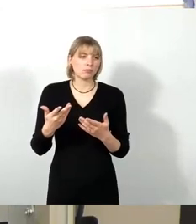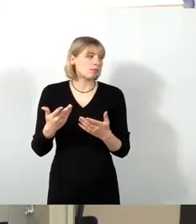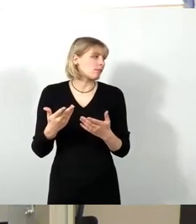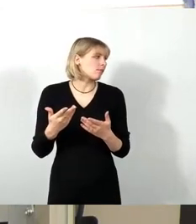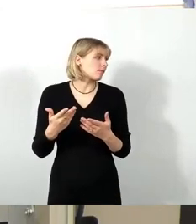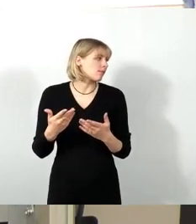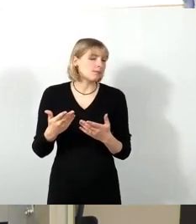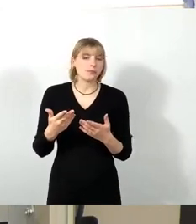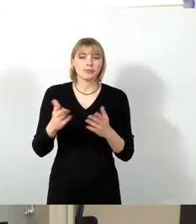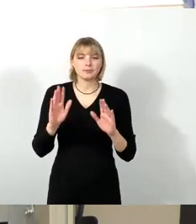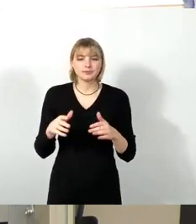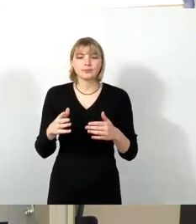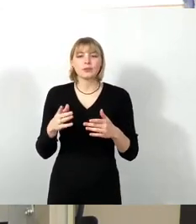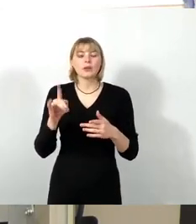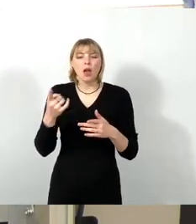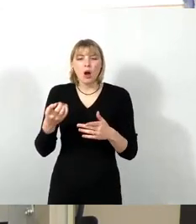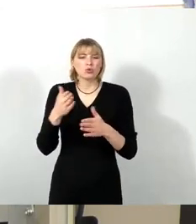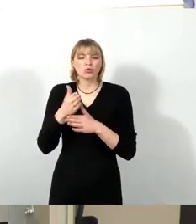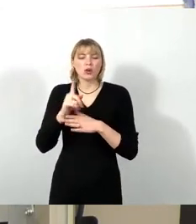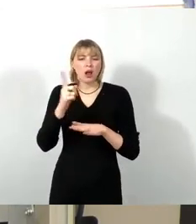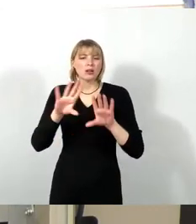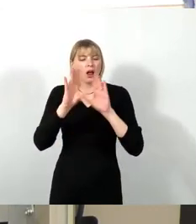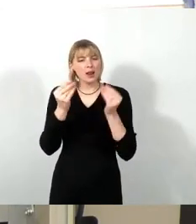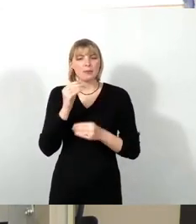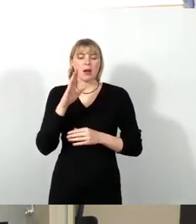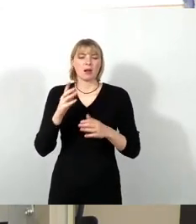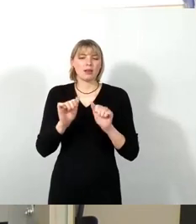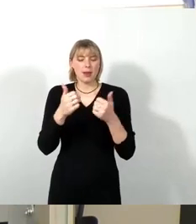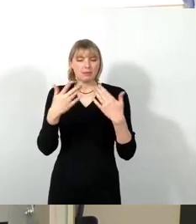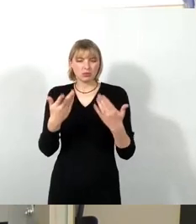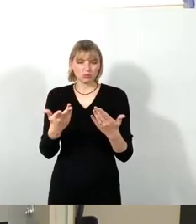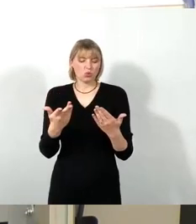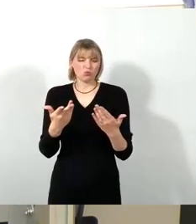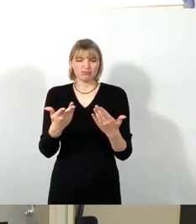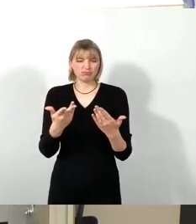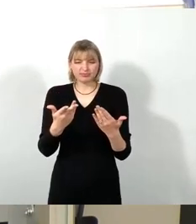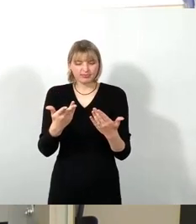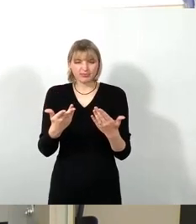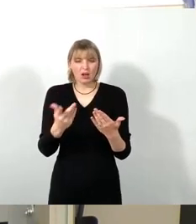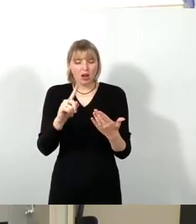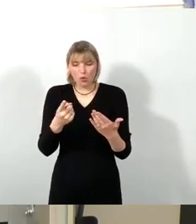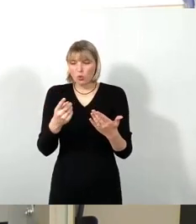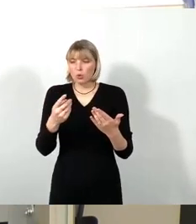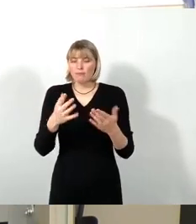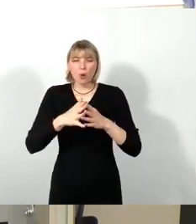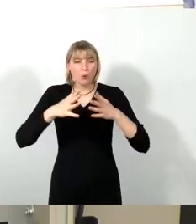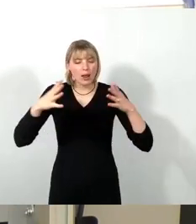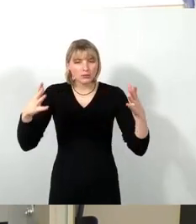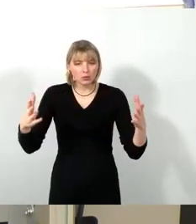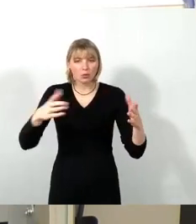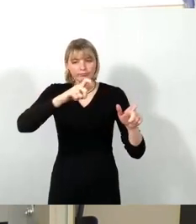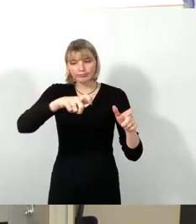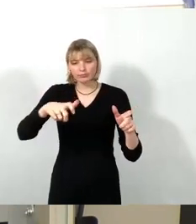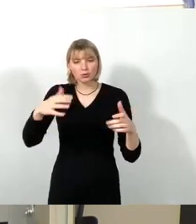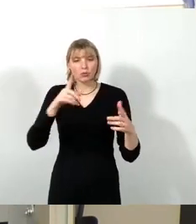Fortpflanzungsverhalten gestört ist und dass dadurch wirklich Populationen in ihrer Fortpflanzung beeinträchtigt sind und